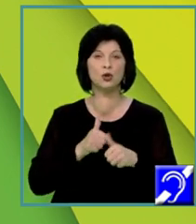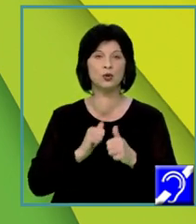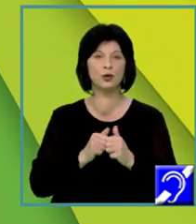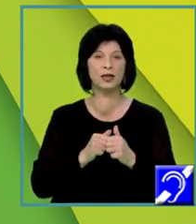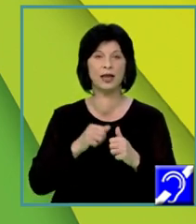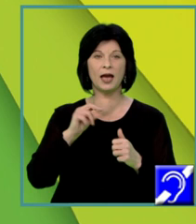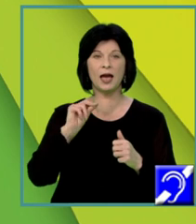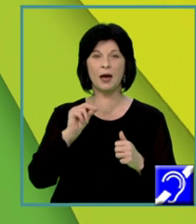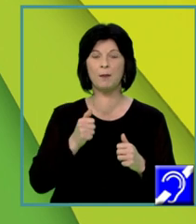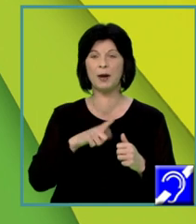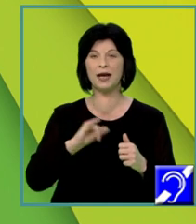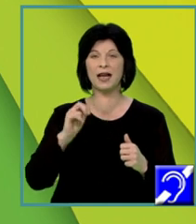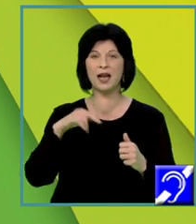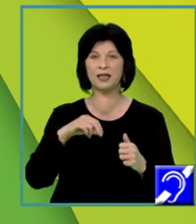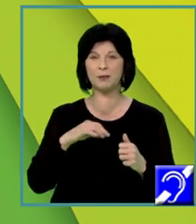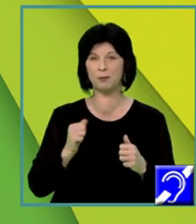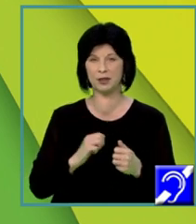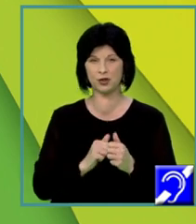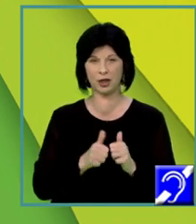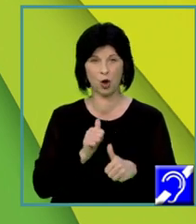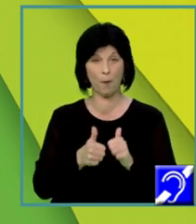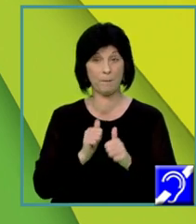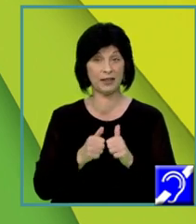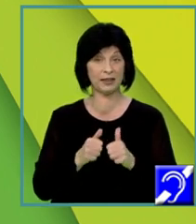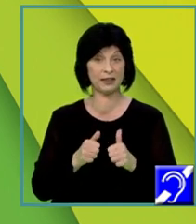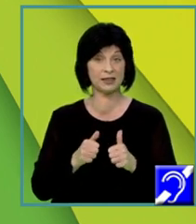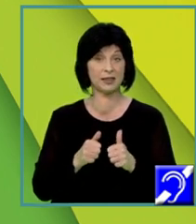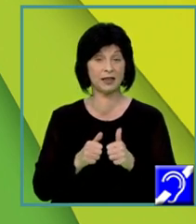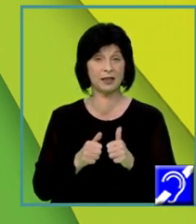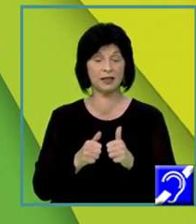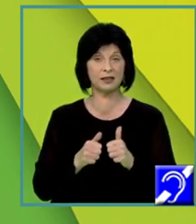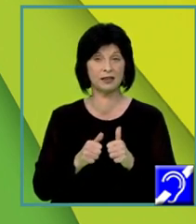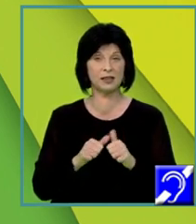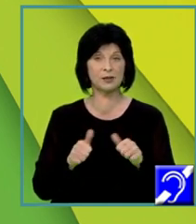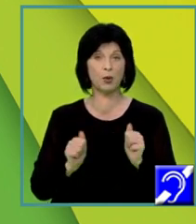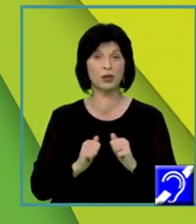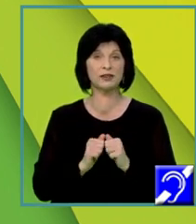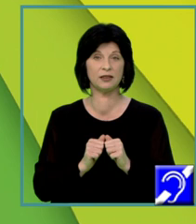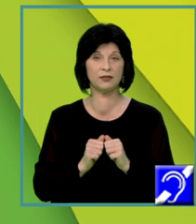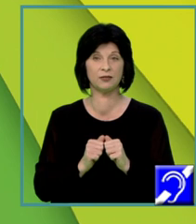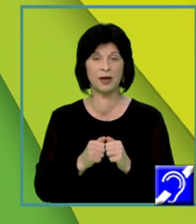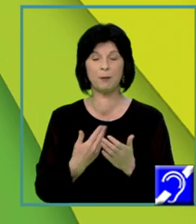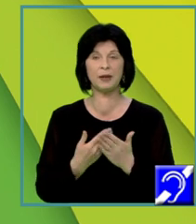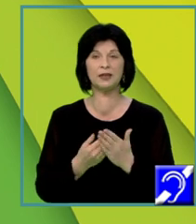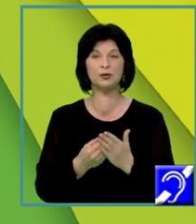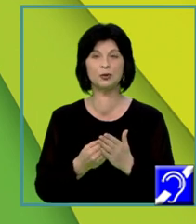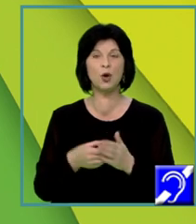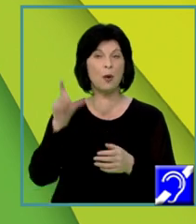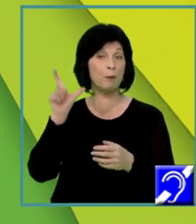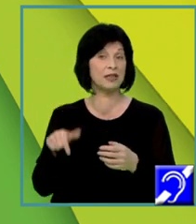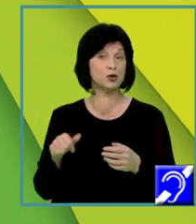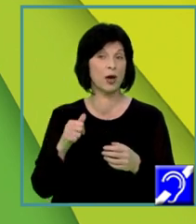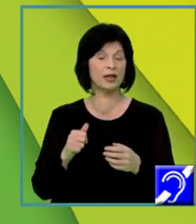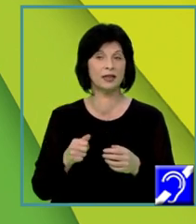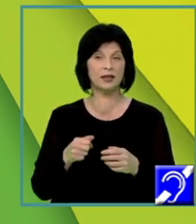care poate mobiliza omul. Exemple de autodepășire, de asumare, de antrenarea reflexelor. Puteți oferi